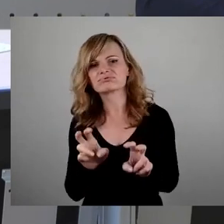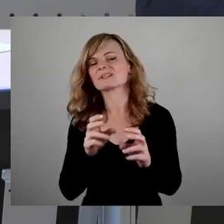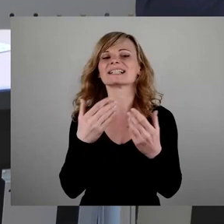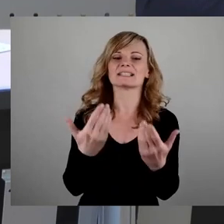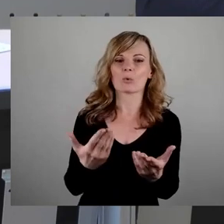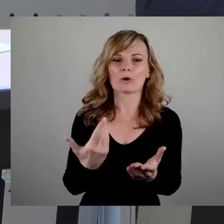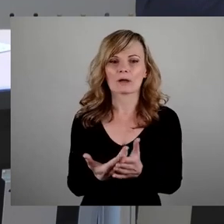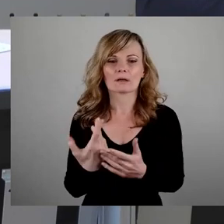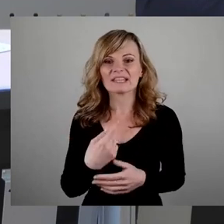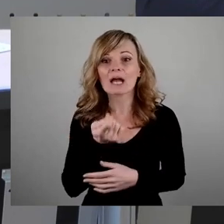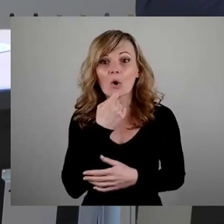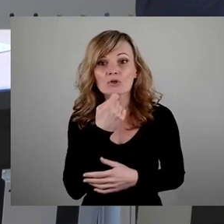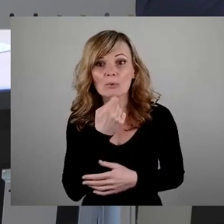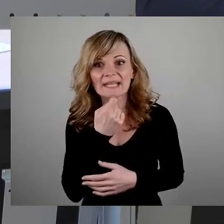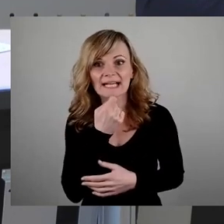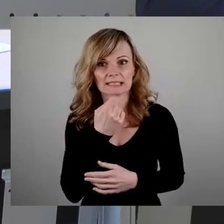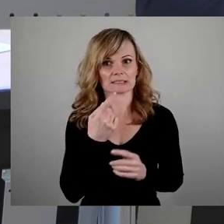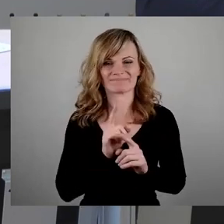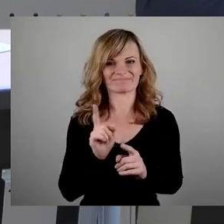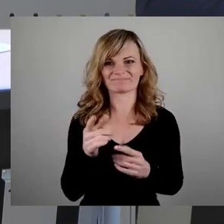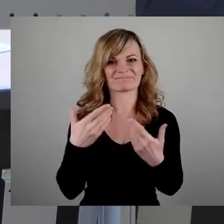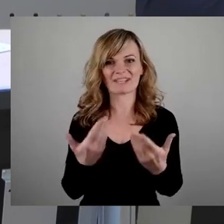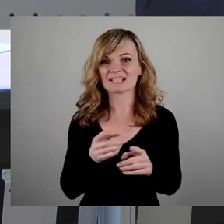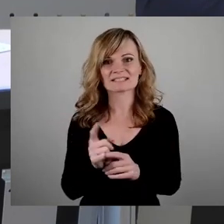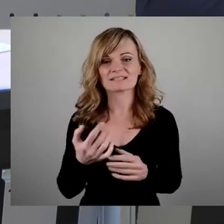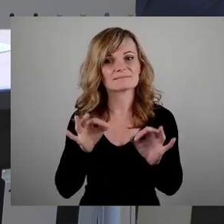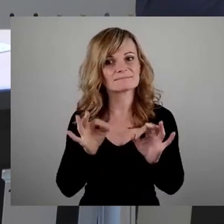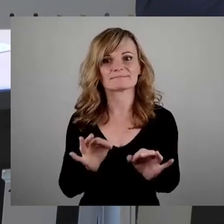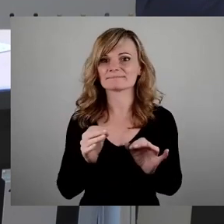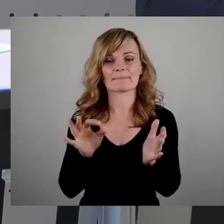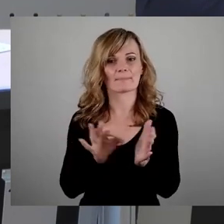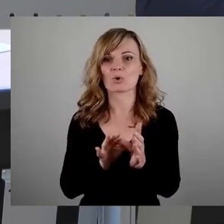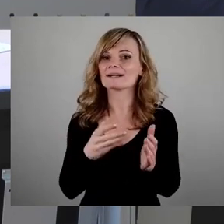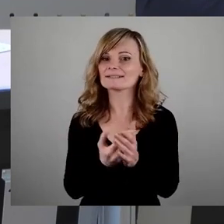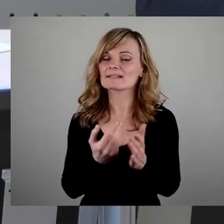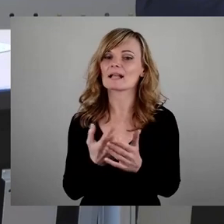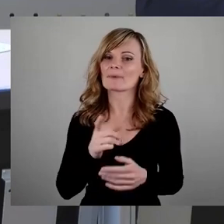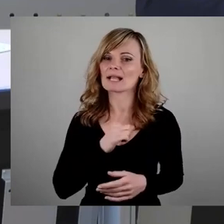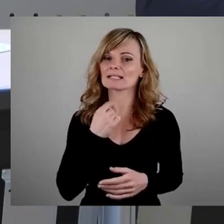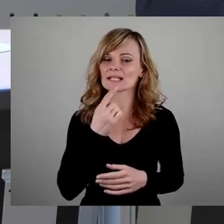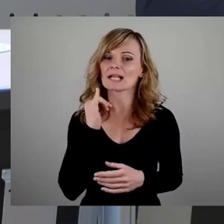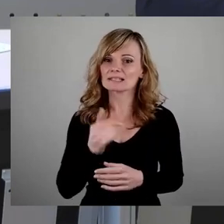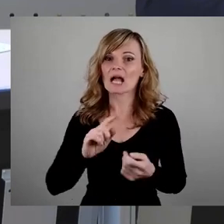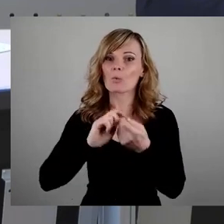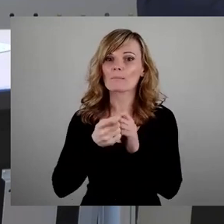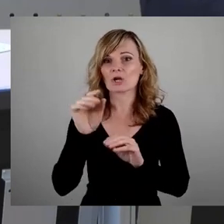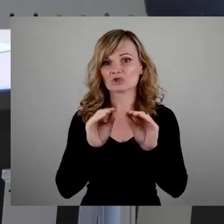Das Konsumieren, das ist tatsächlich, glaube ich, kein würdlicher Punkt gewesen. Insofern war man sich einig, es muss eine Umgestaltung geben. Aber eine Umgestaltung heißt eben